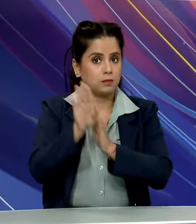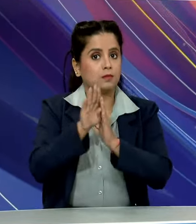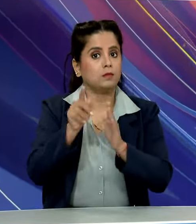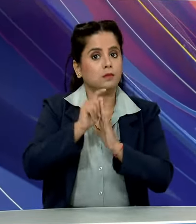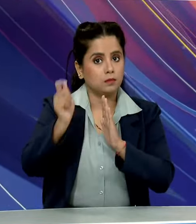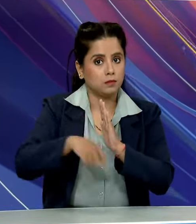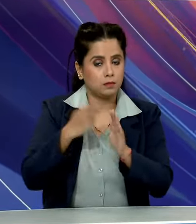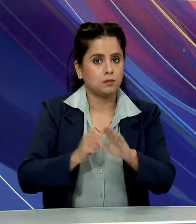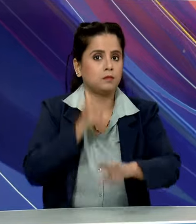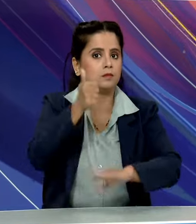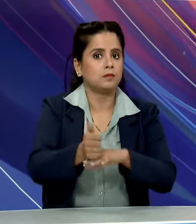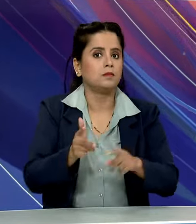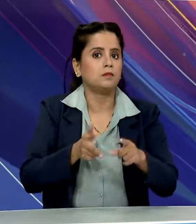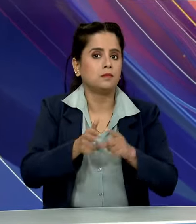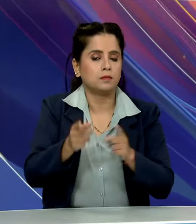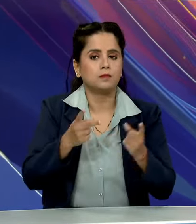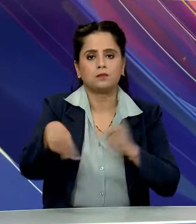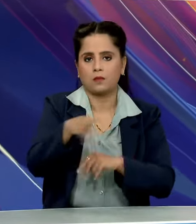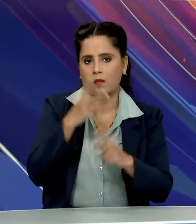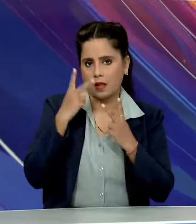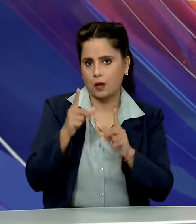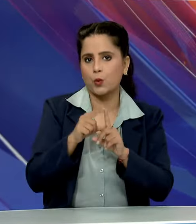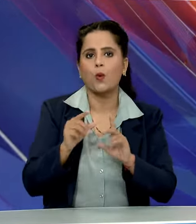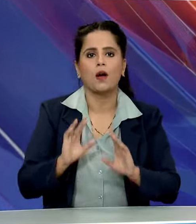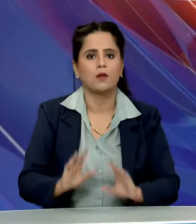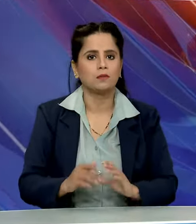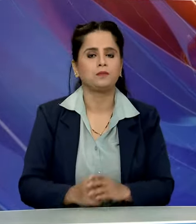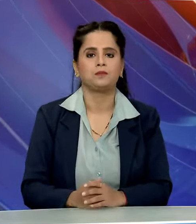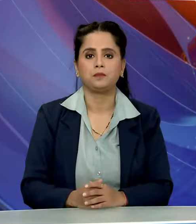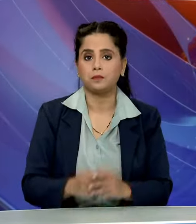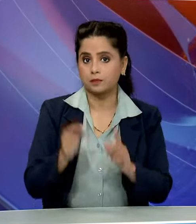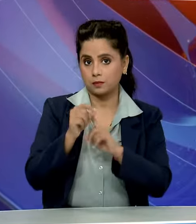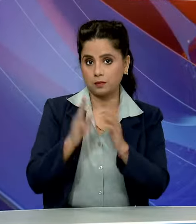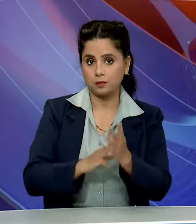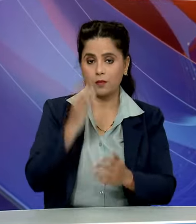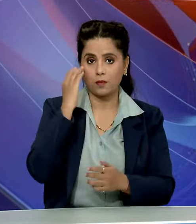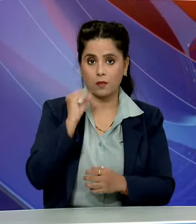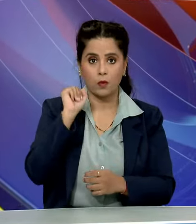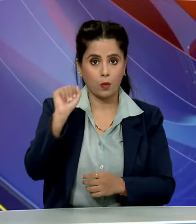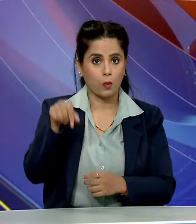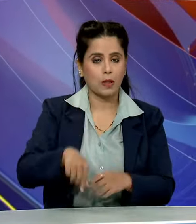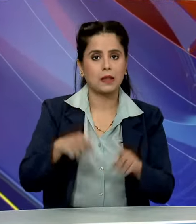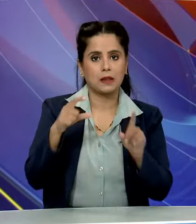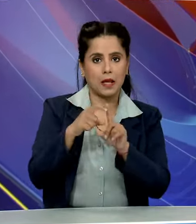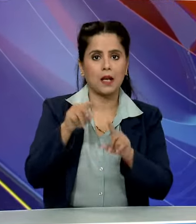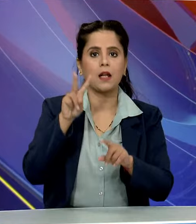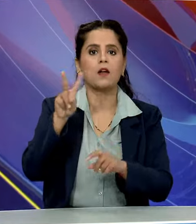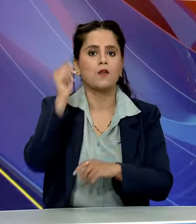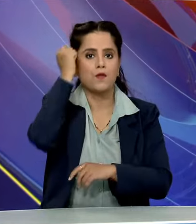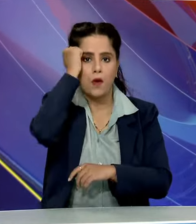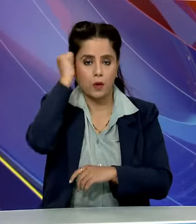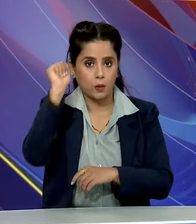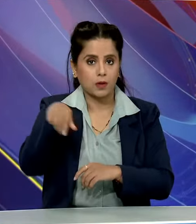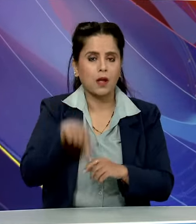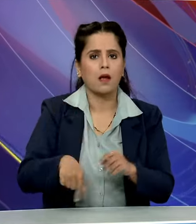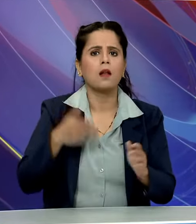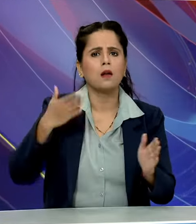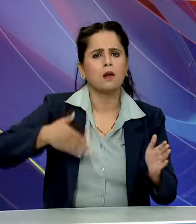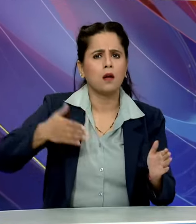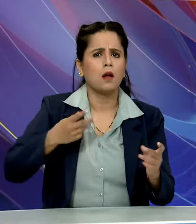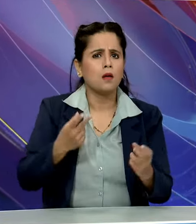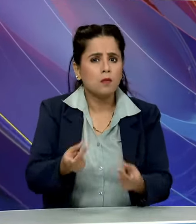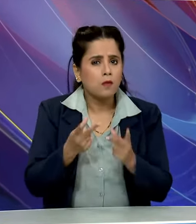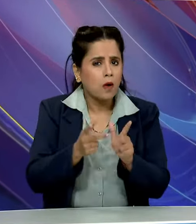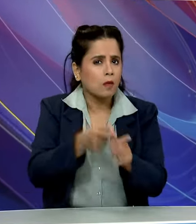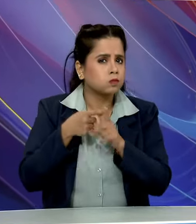परियोजनाओं का लोगकारपण और शिला न्यास किया प्रधान मंत्री मोदी ने दिल्ली वडोद्रा एक्स्प्रेस स्वे राश्ट